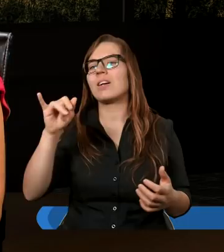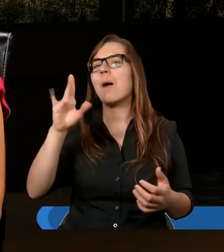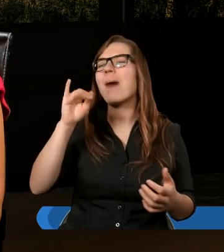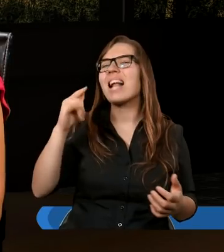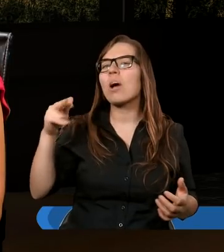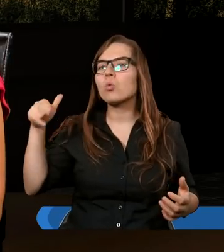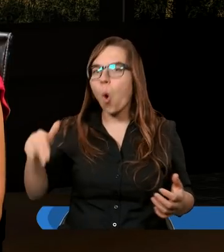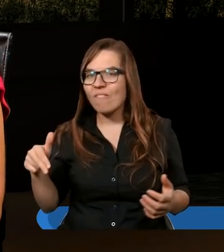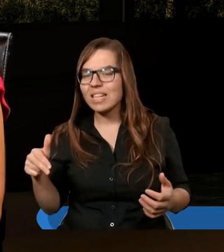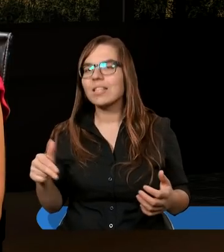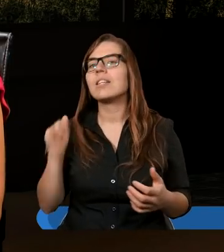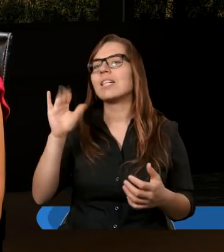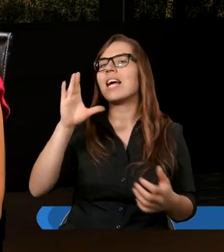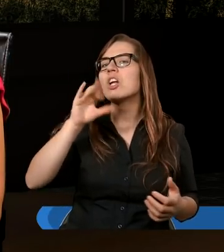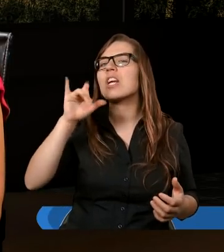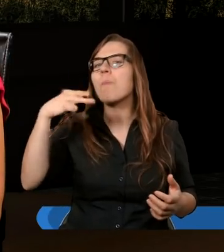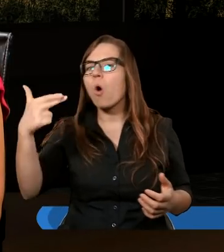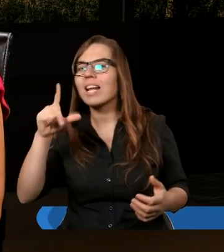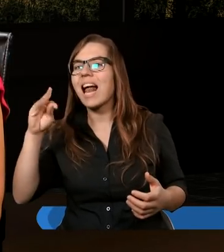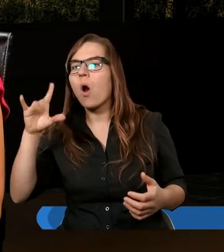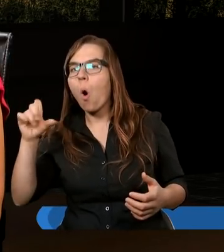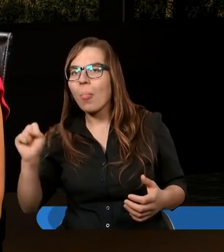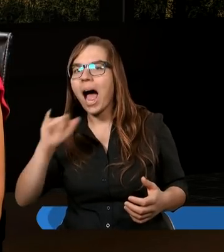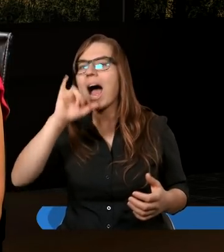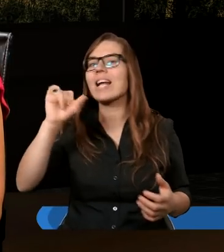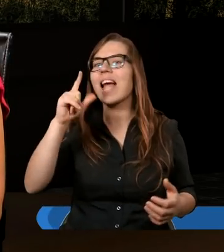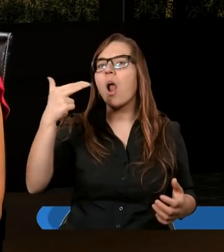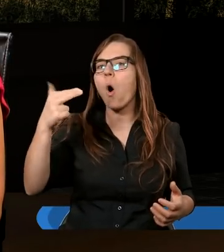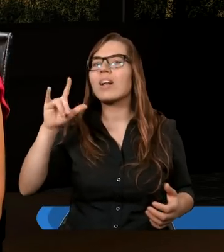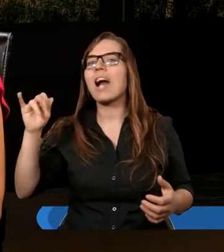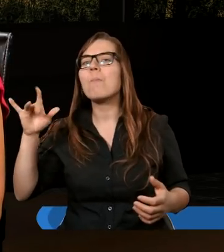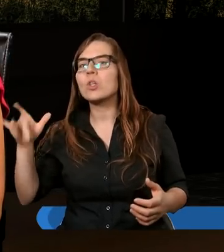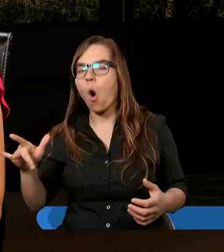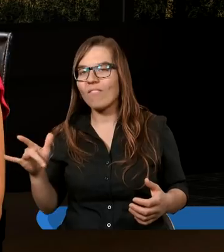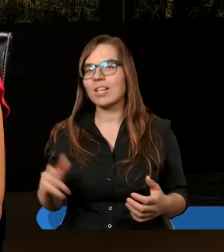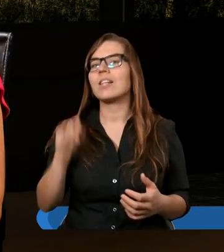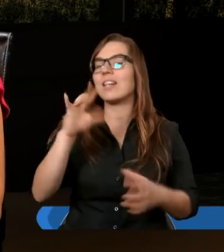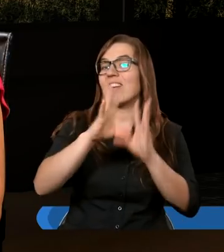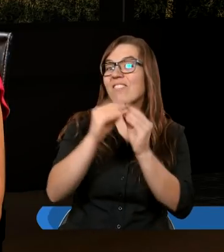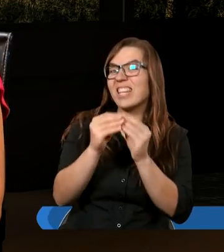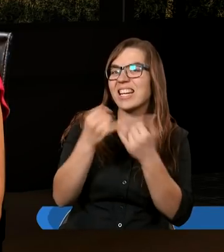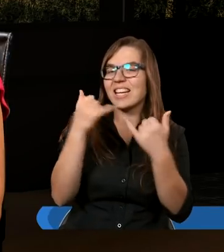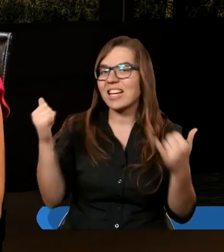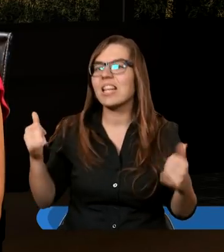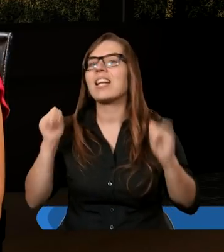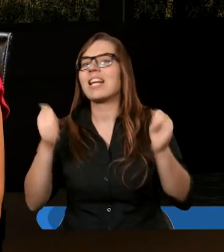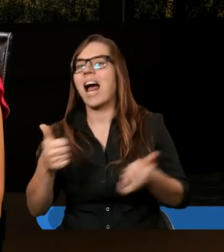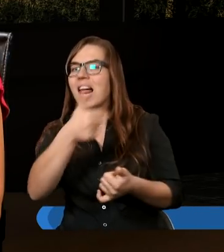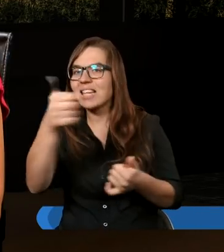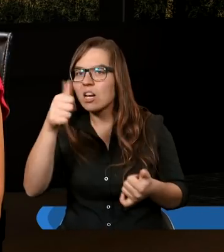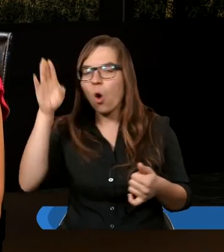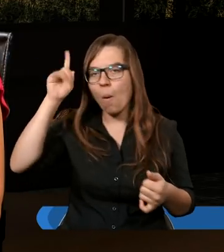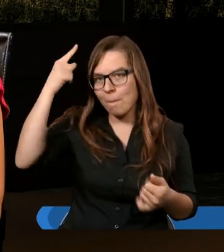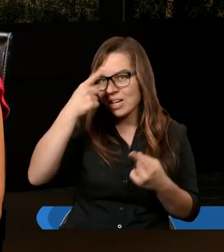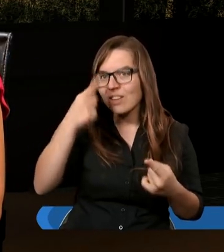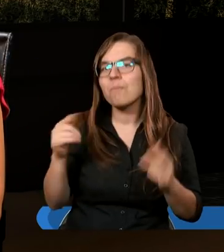Alfeuszowy i Szymon Zelota i Juda Jakubowy. Ci wszyscy trwali jednomyślnie w